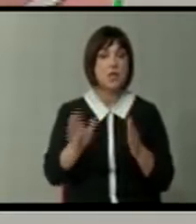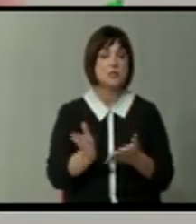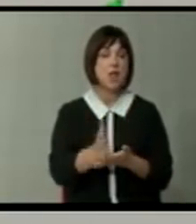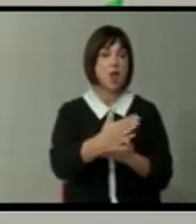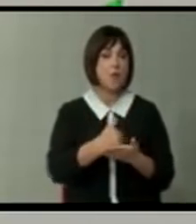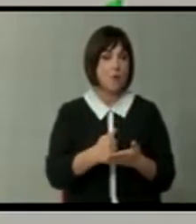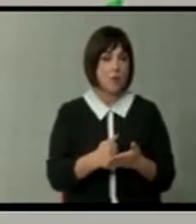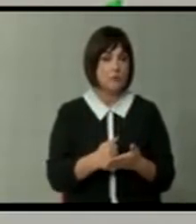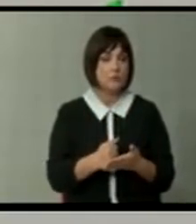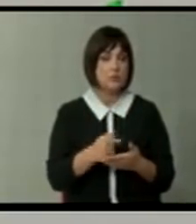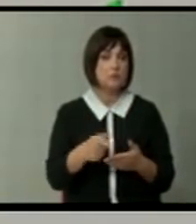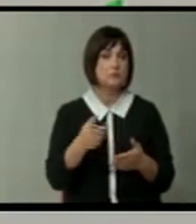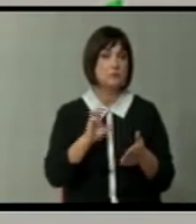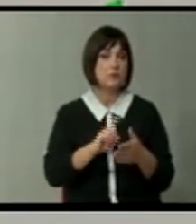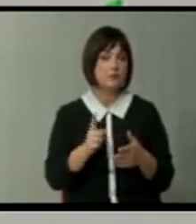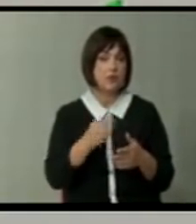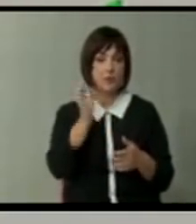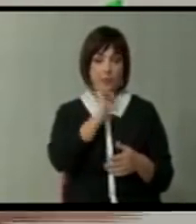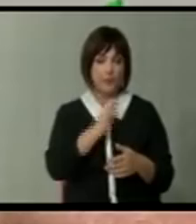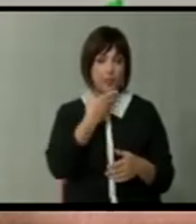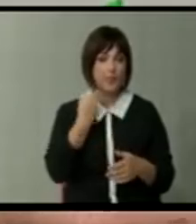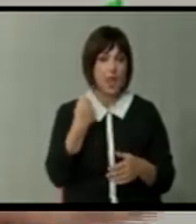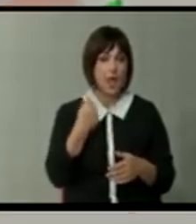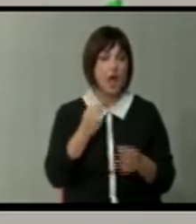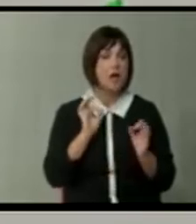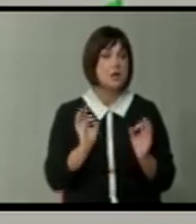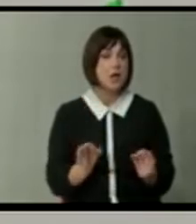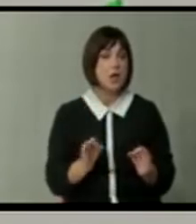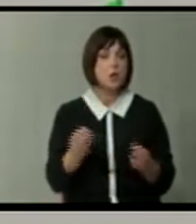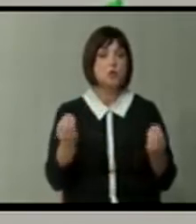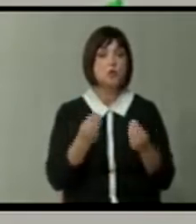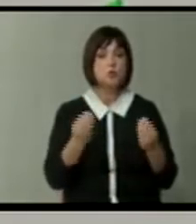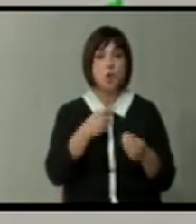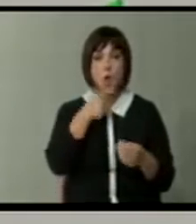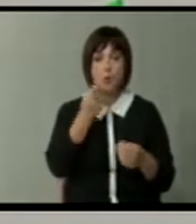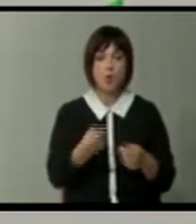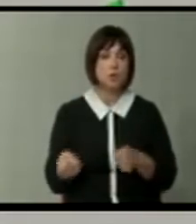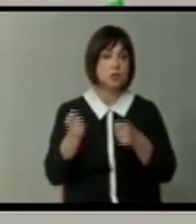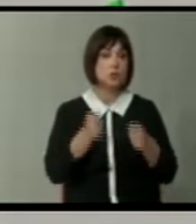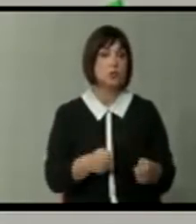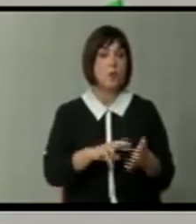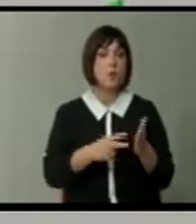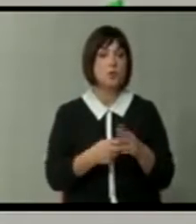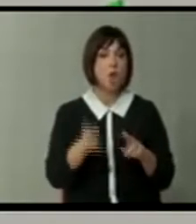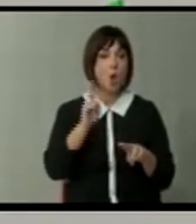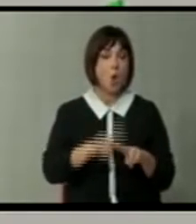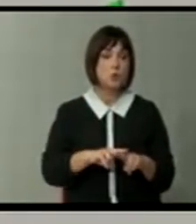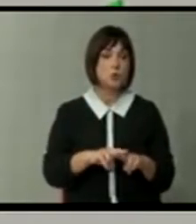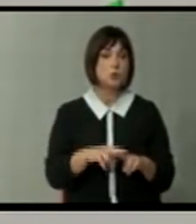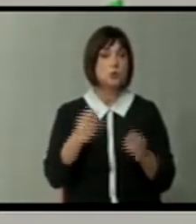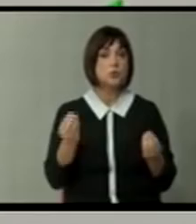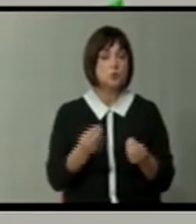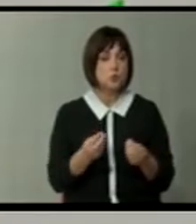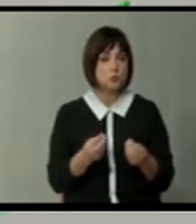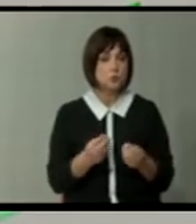имплементација е символича или никаква, а реално, зашто велам ќе се донесе политичка одлука? Затоа